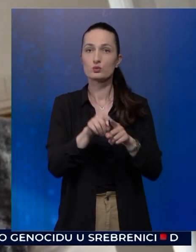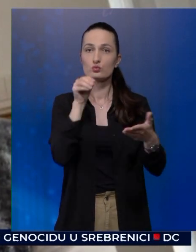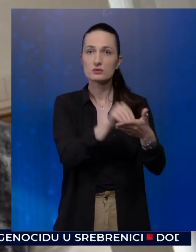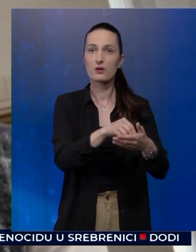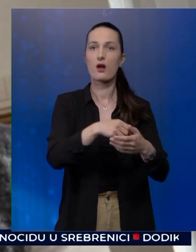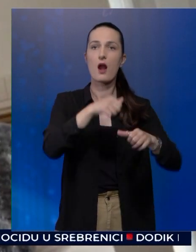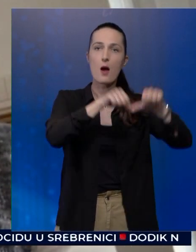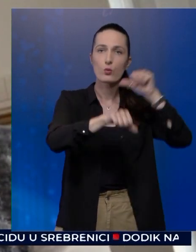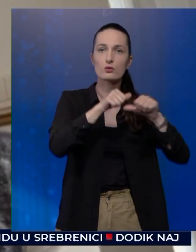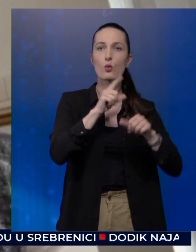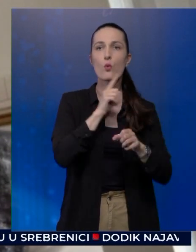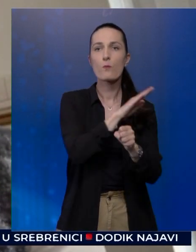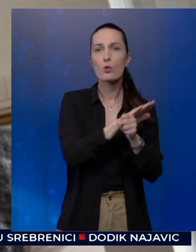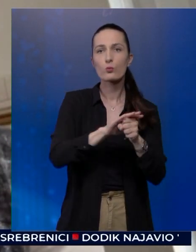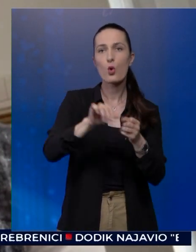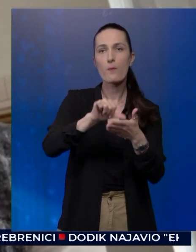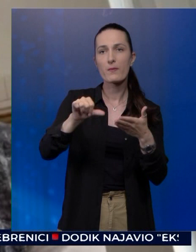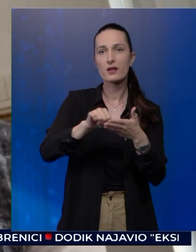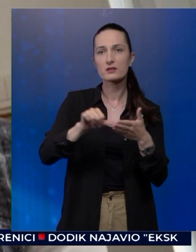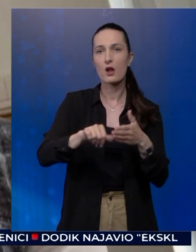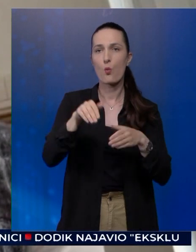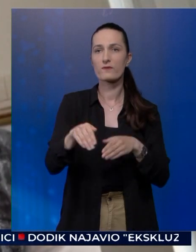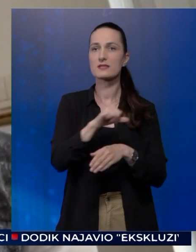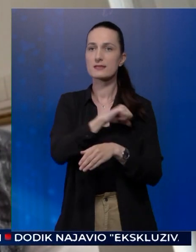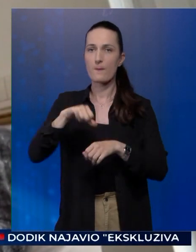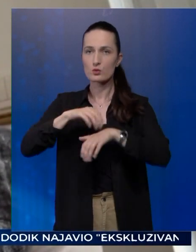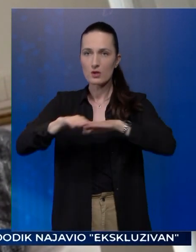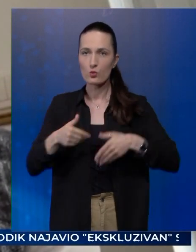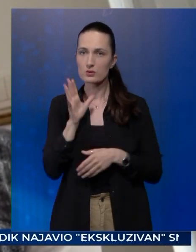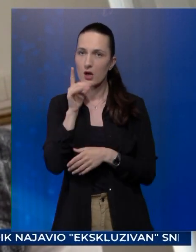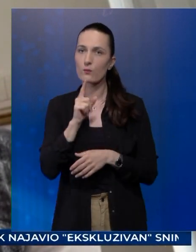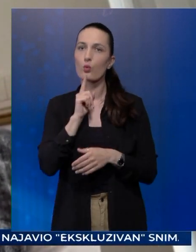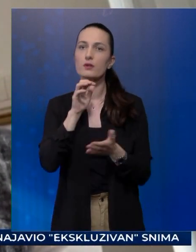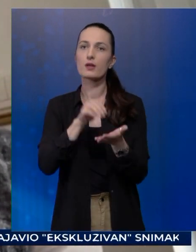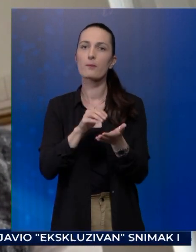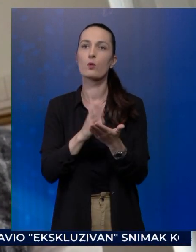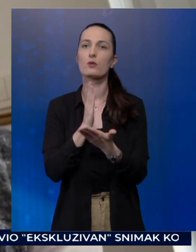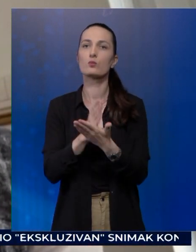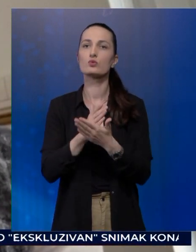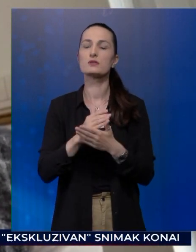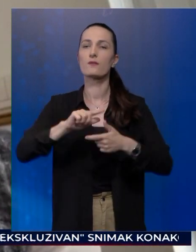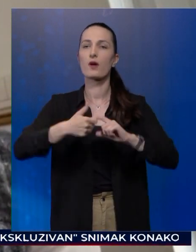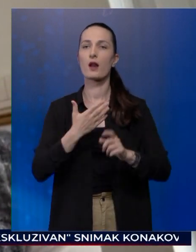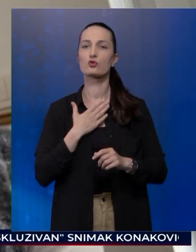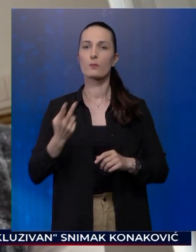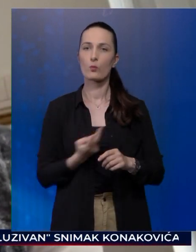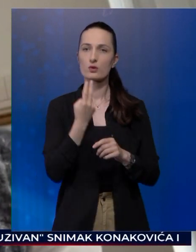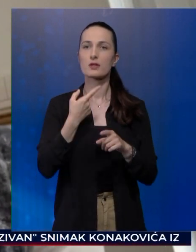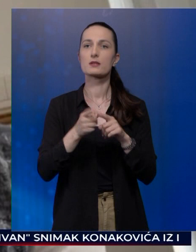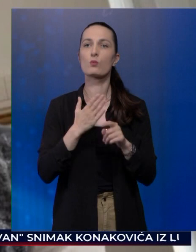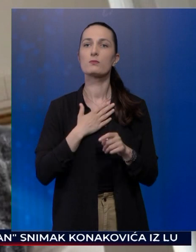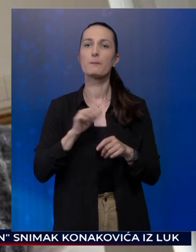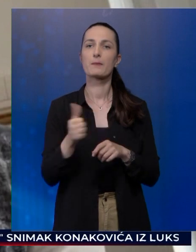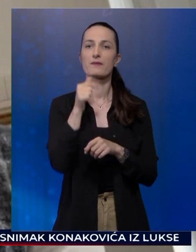dakle samostalno u Sarajevu i koji bi trebao zaista da bude i neki stvar našeg ponosa, jer smo mi prvi